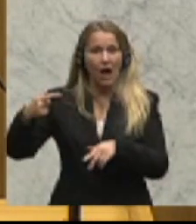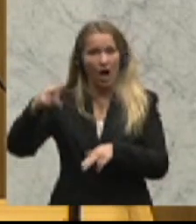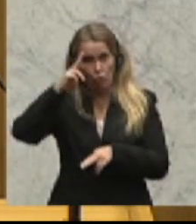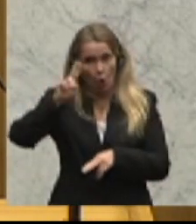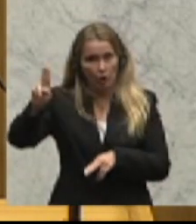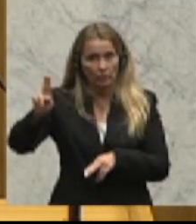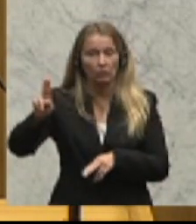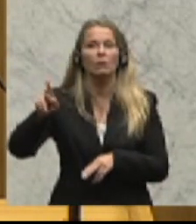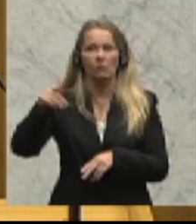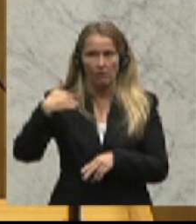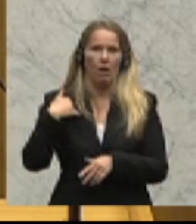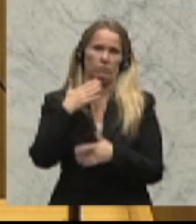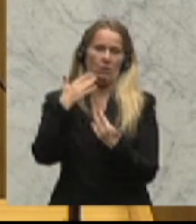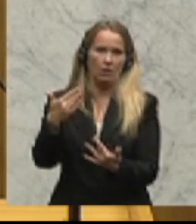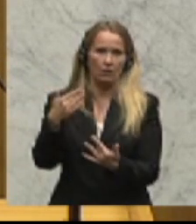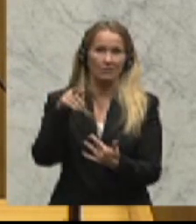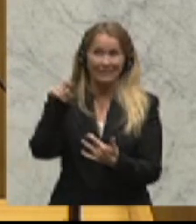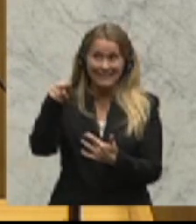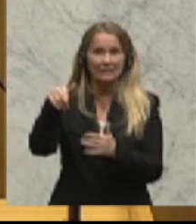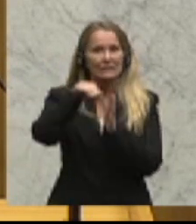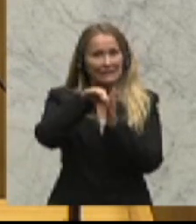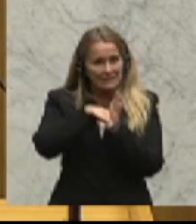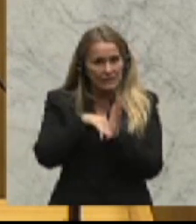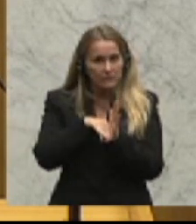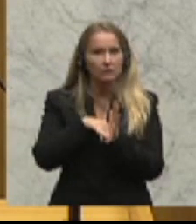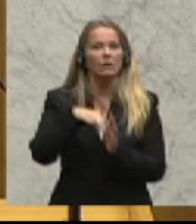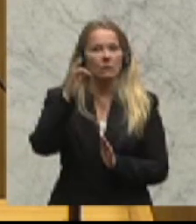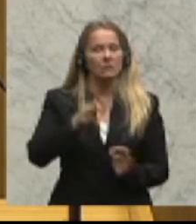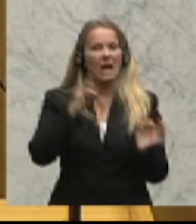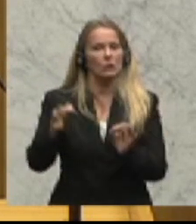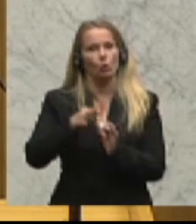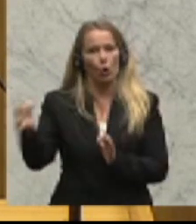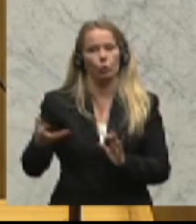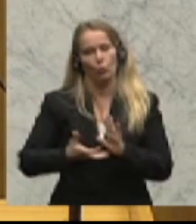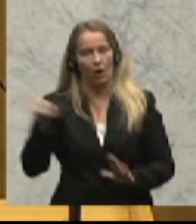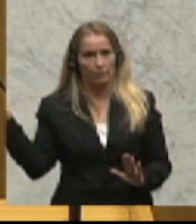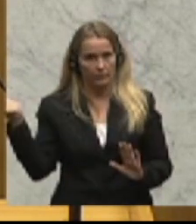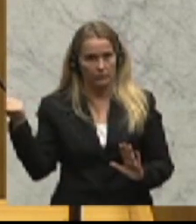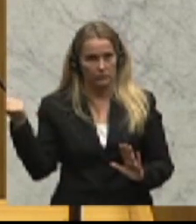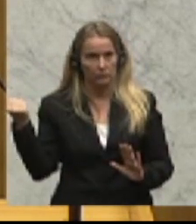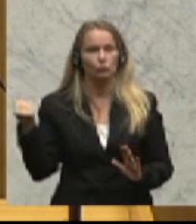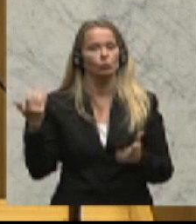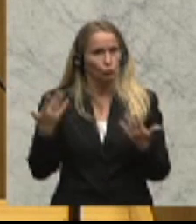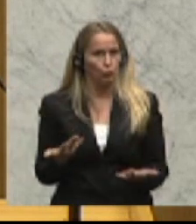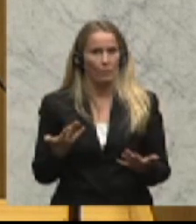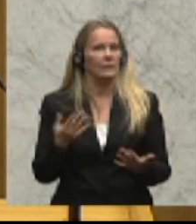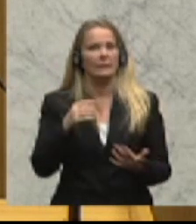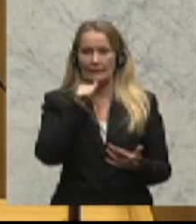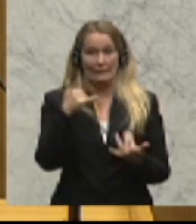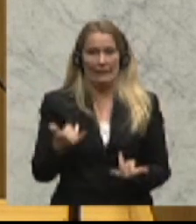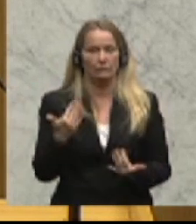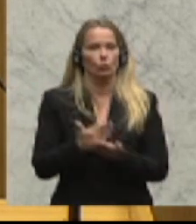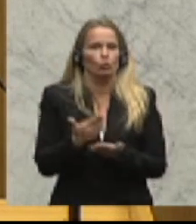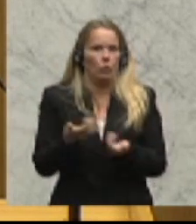dass in der Folge dieses Gesetz von der Tagesordnung herabgenommen wurde und somit nicht jetzt schon